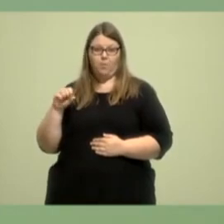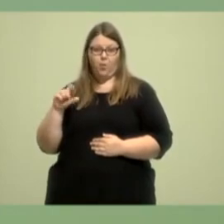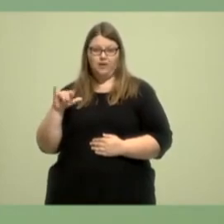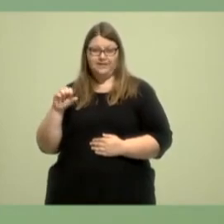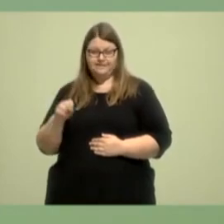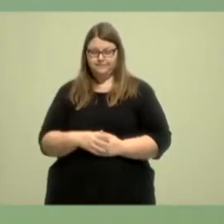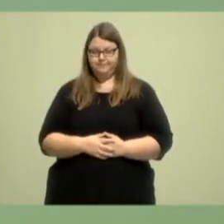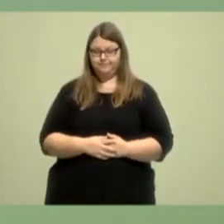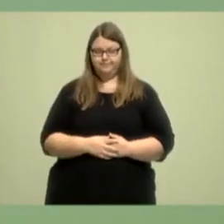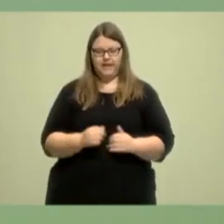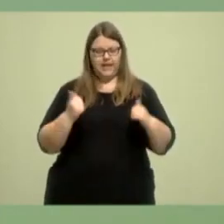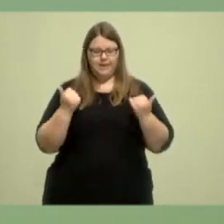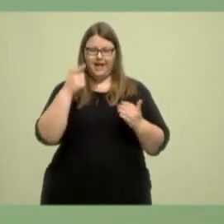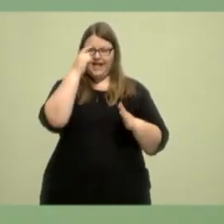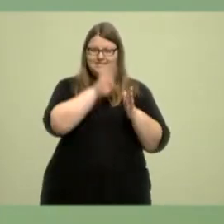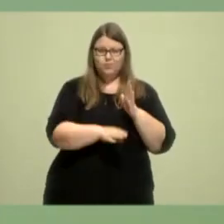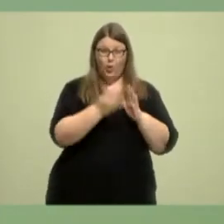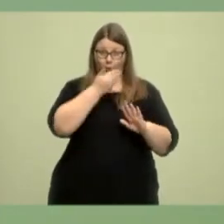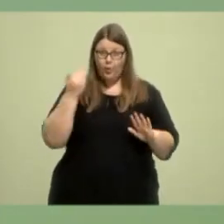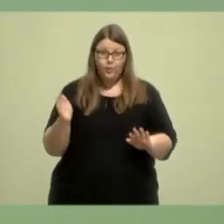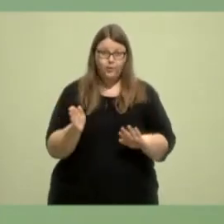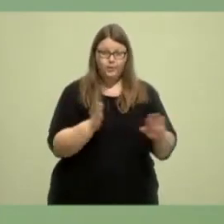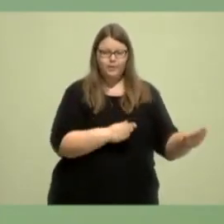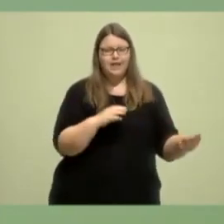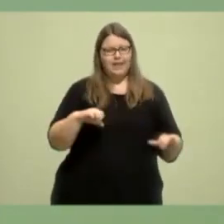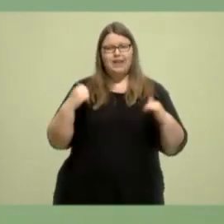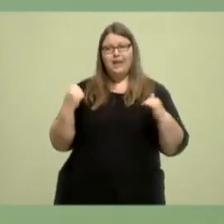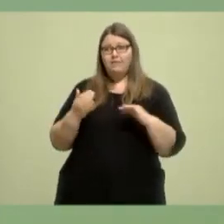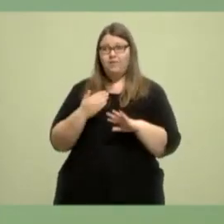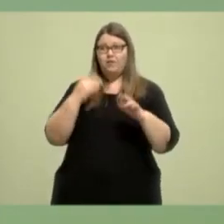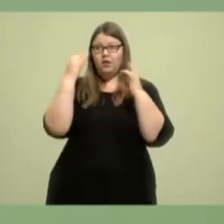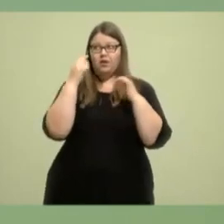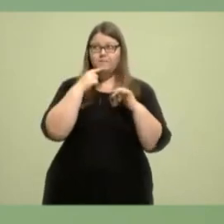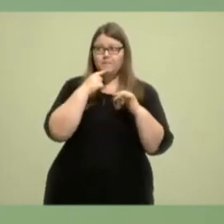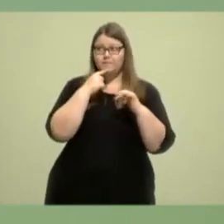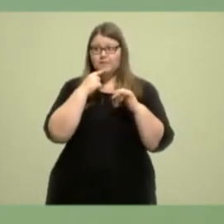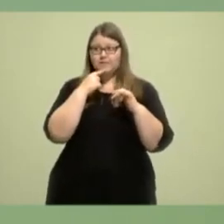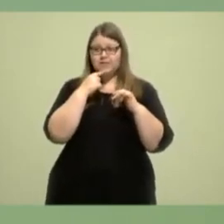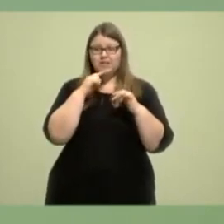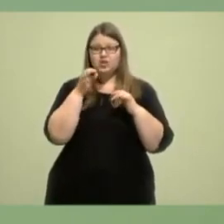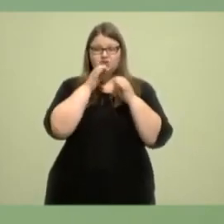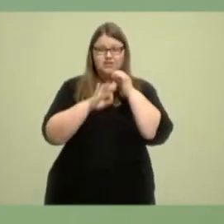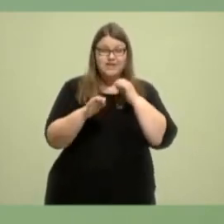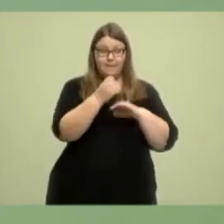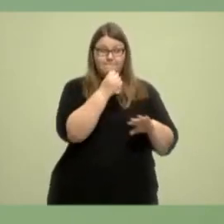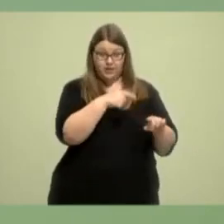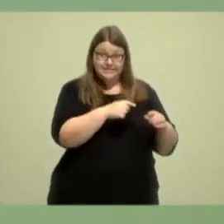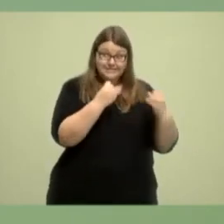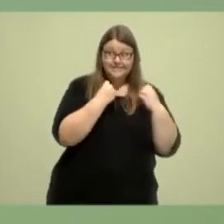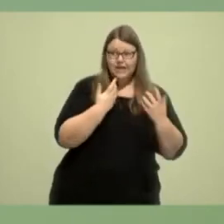Leben ohne Rassismus, ein Leben ohne darüber nachzudenken, ob ich in einer Shisha-Bar sicher bin.